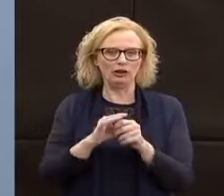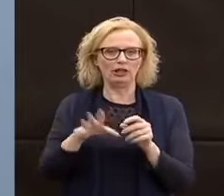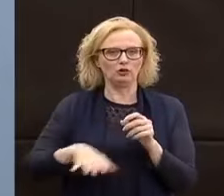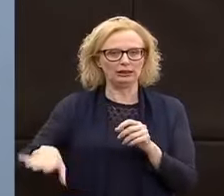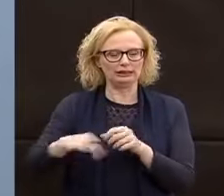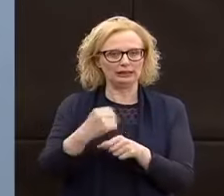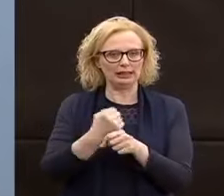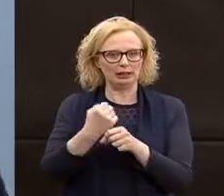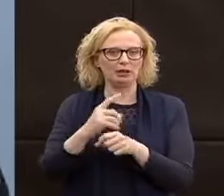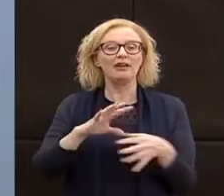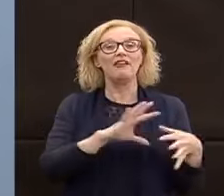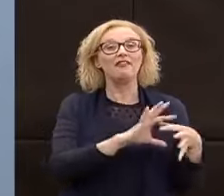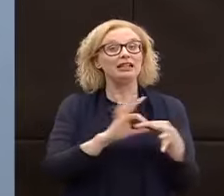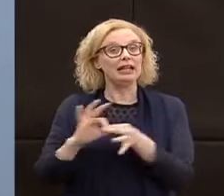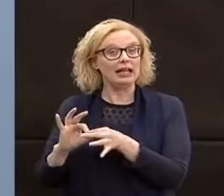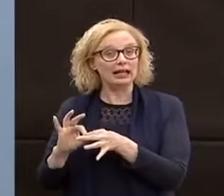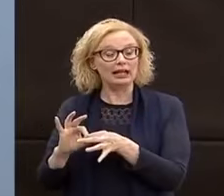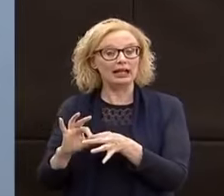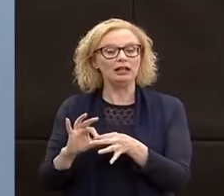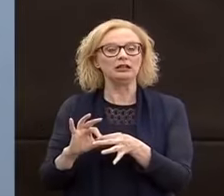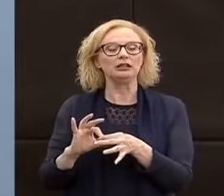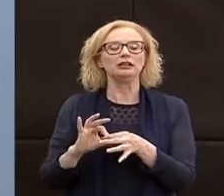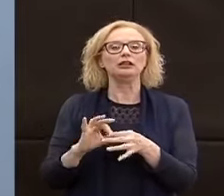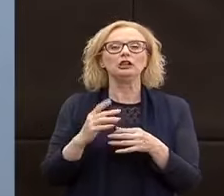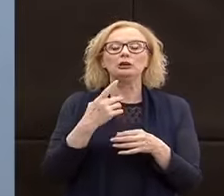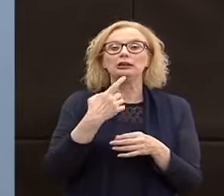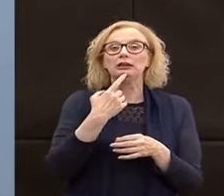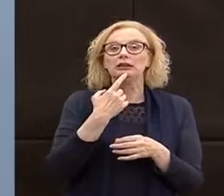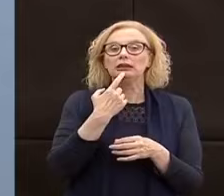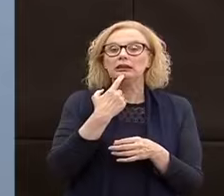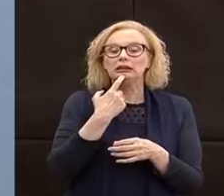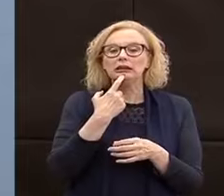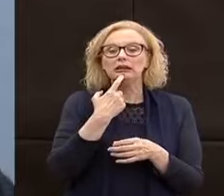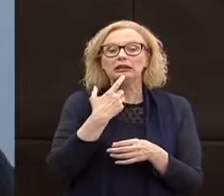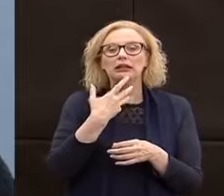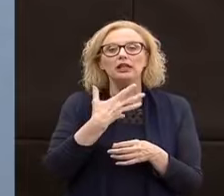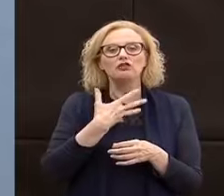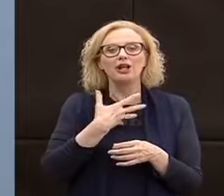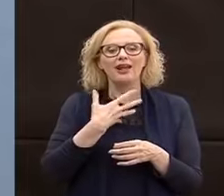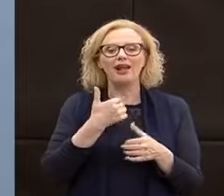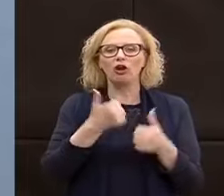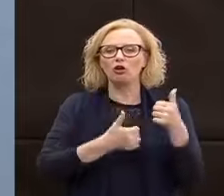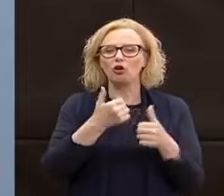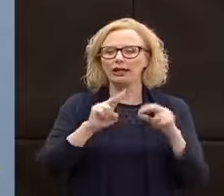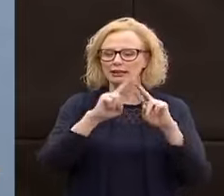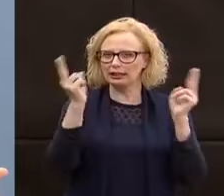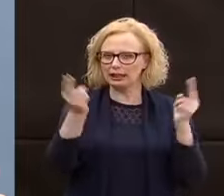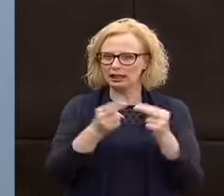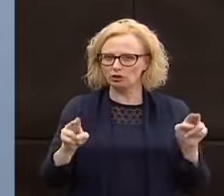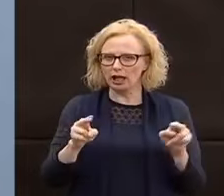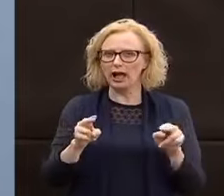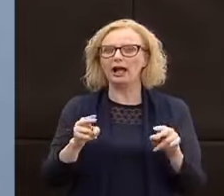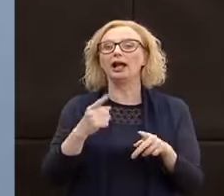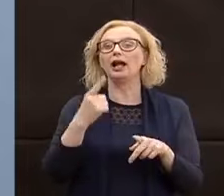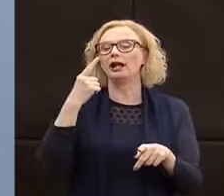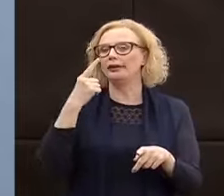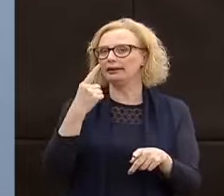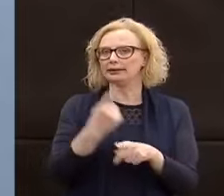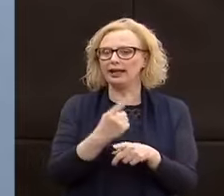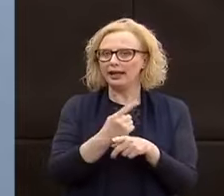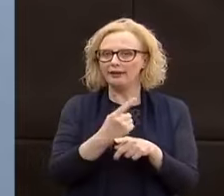il tema delle filiere, il tema di chi ha concorrenza internazionale e quindi deve restare